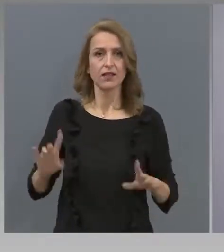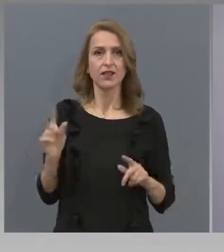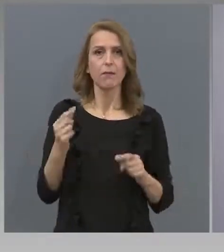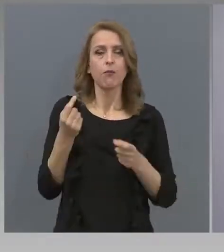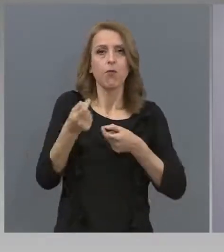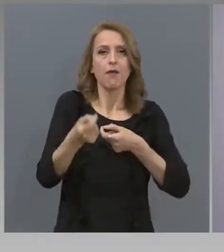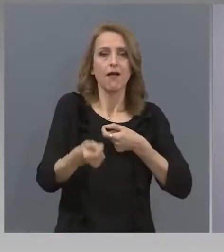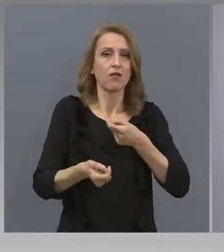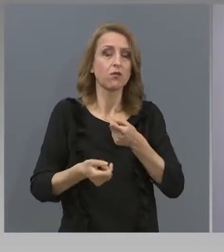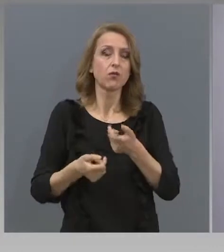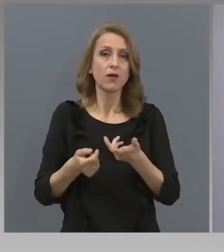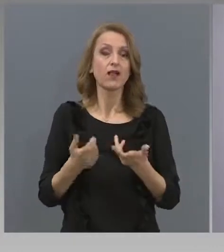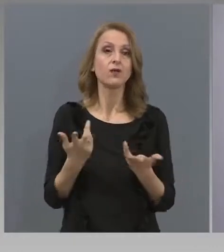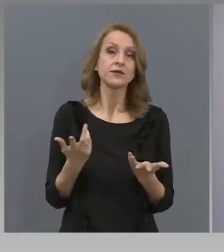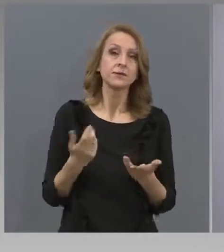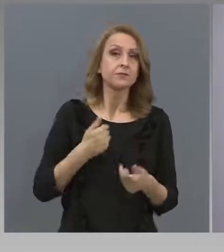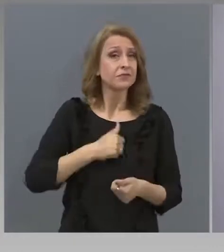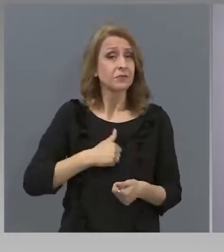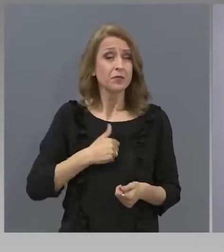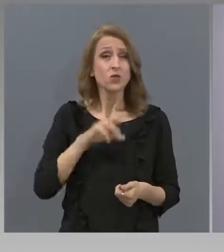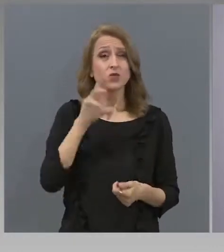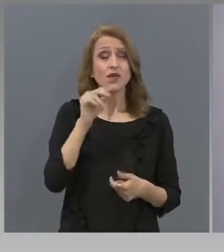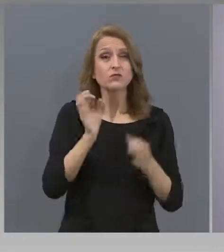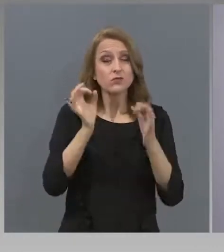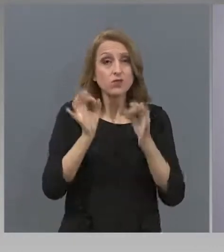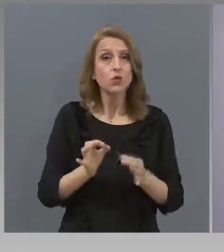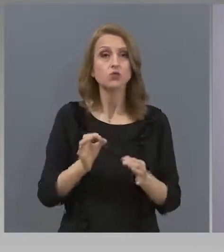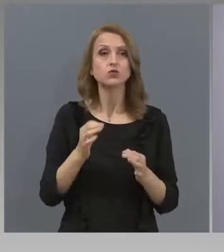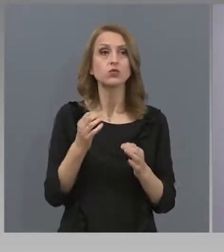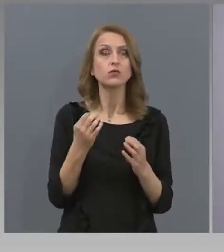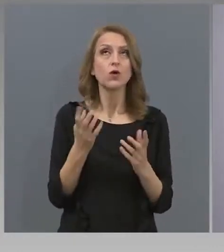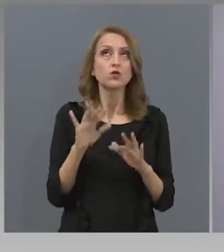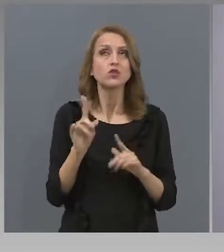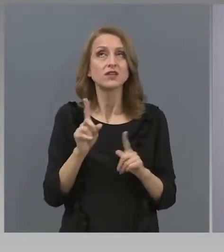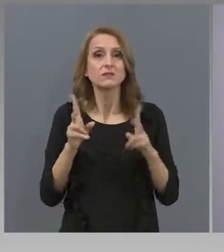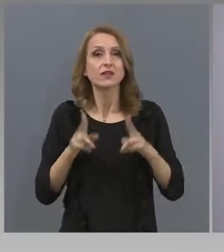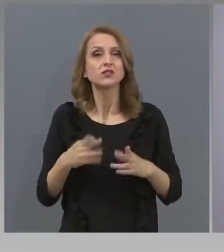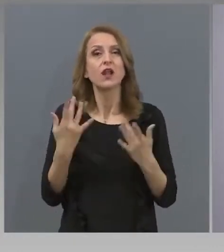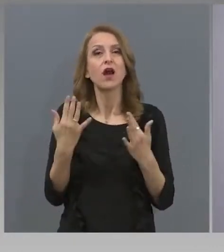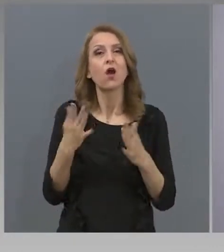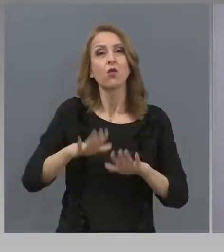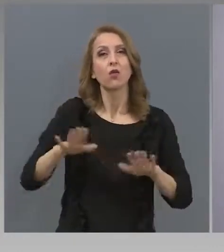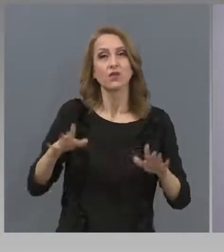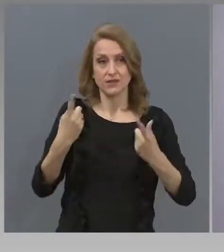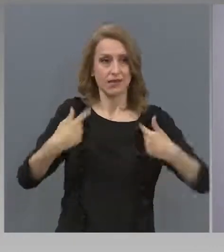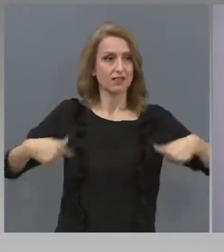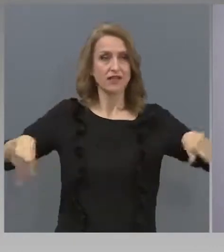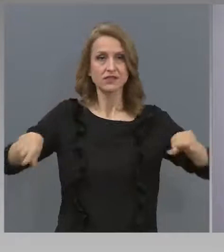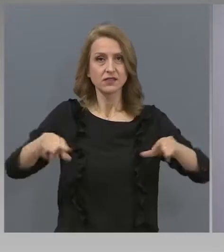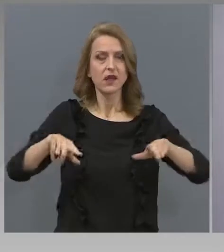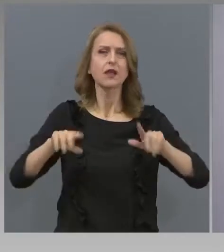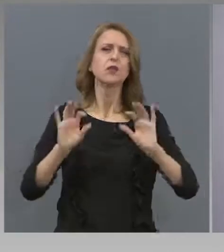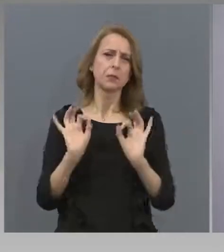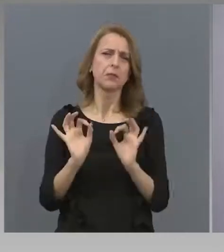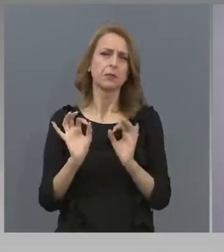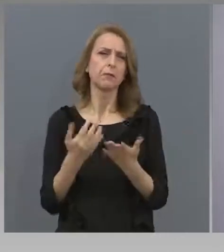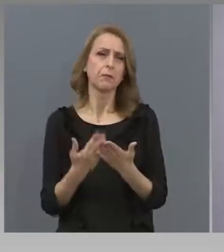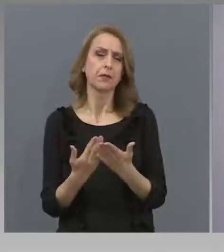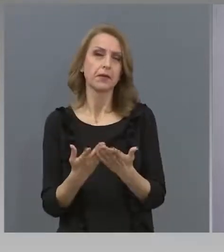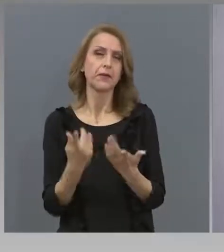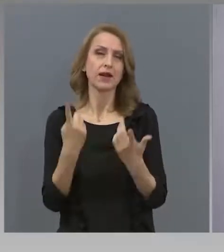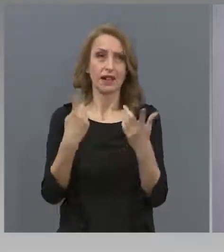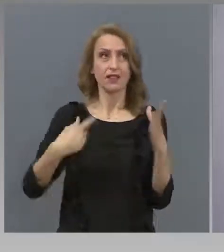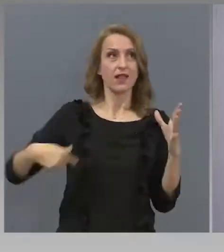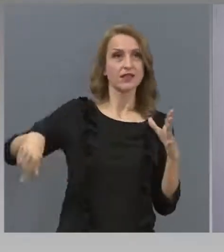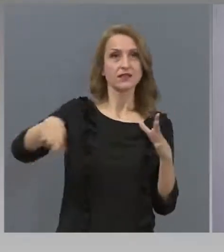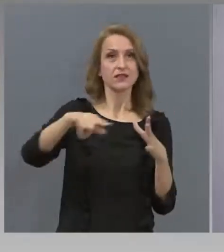Трудно е да се каже точно колко в стая, но за стандартната класна стая тази с